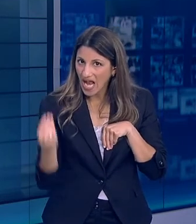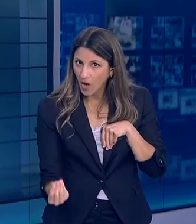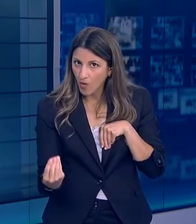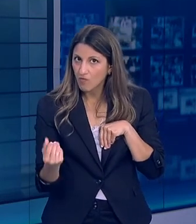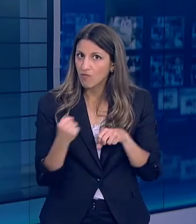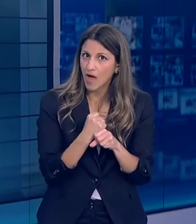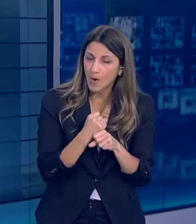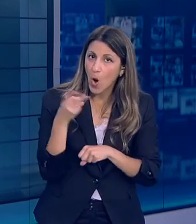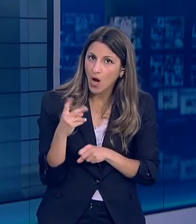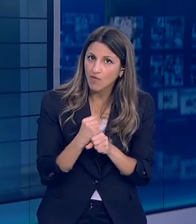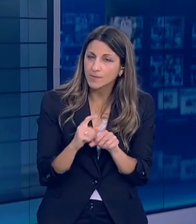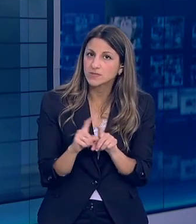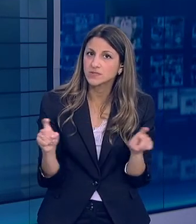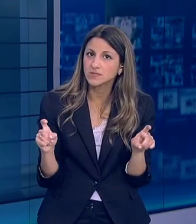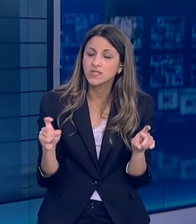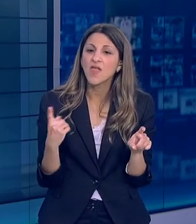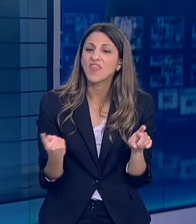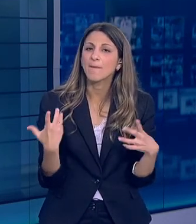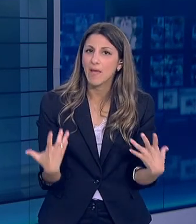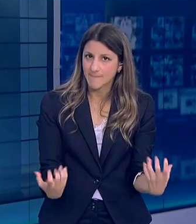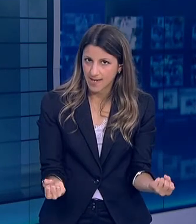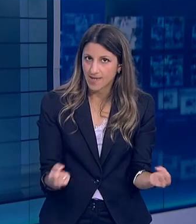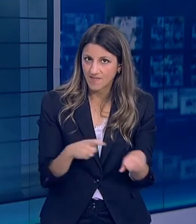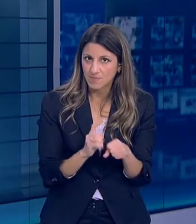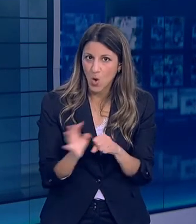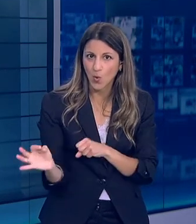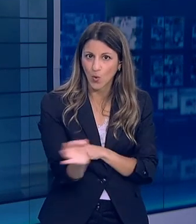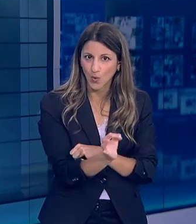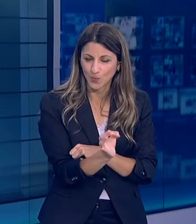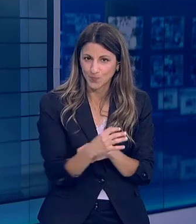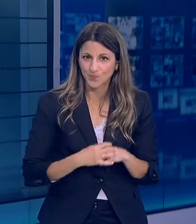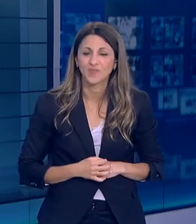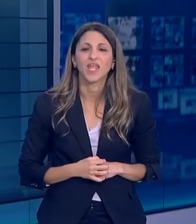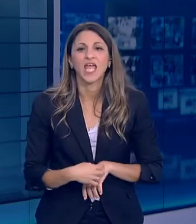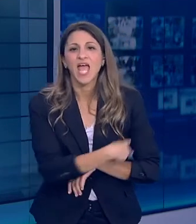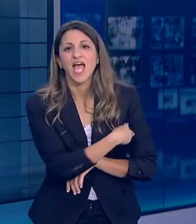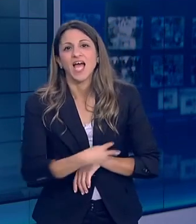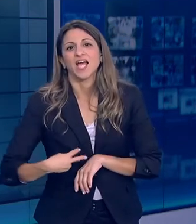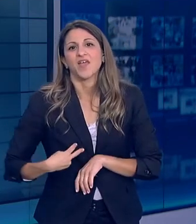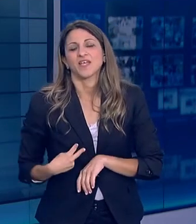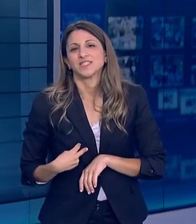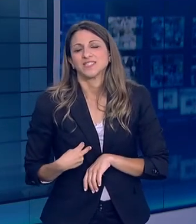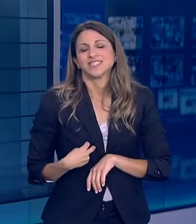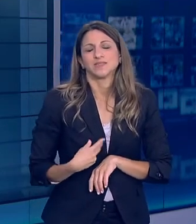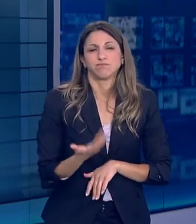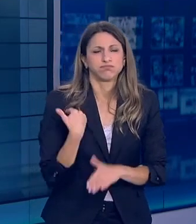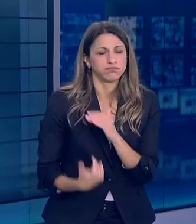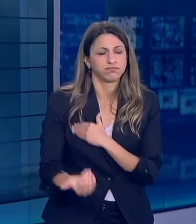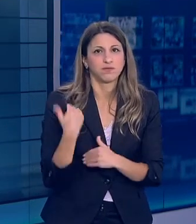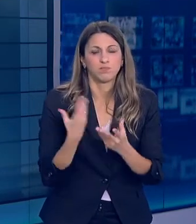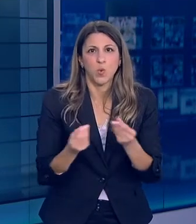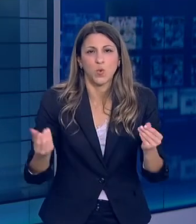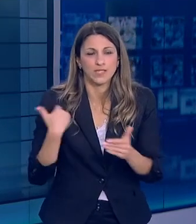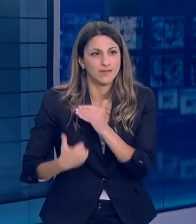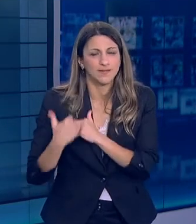ποια θεραπεία κερδίζει η αδαφούς για την COVID-19 Πολλαπλά ερωτήματα Αισθάντηκα σαν να με προβολούν Με όλα αυτά τα